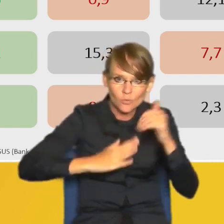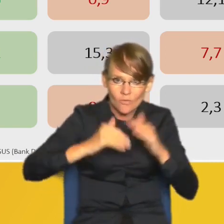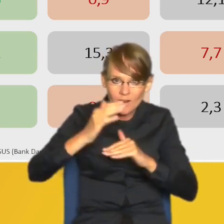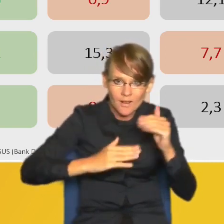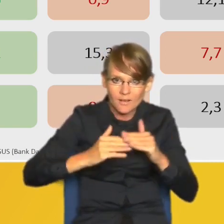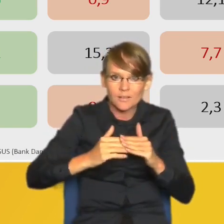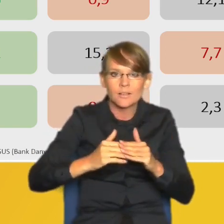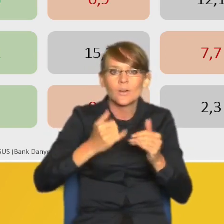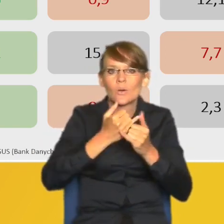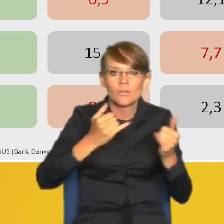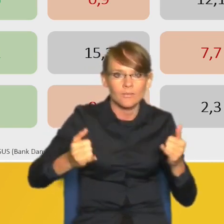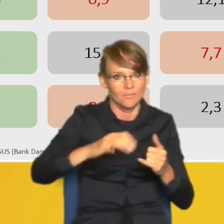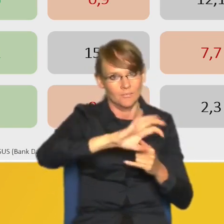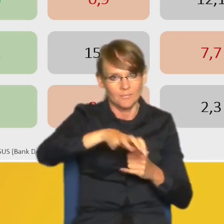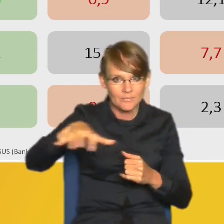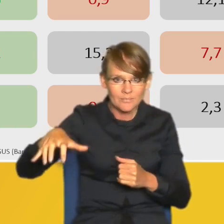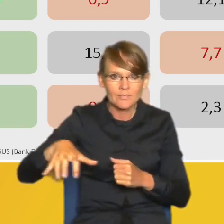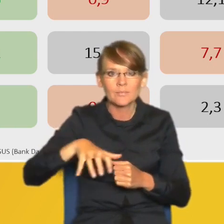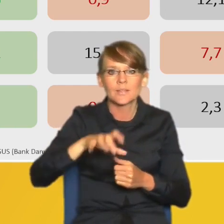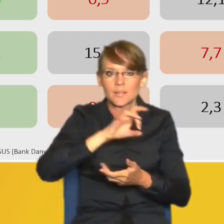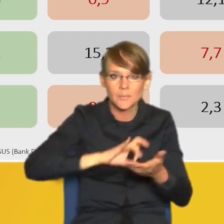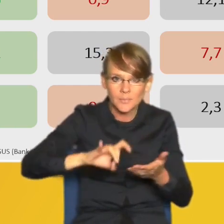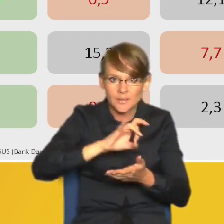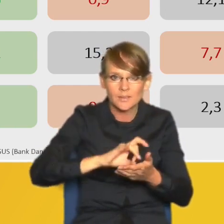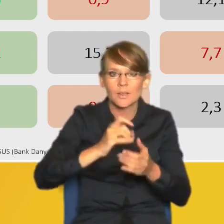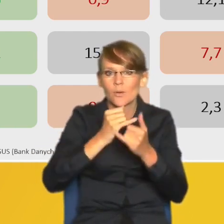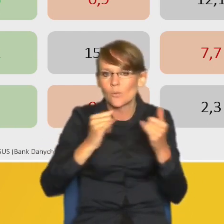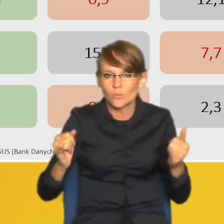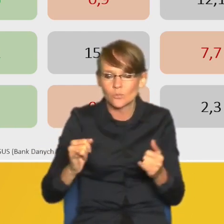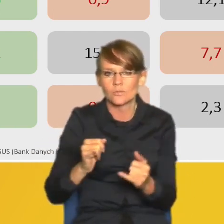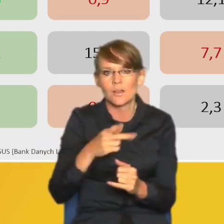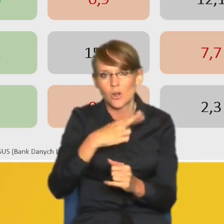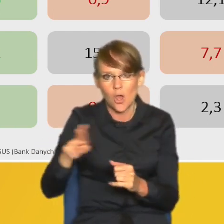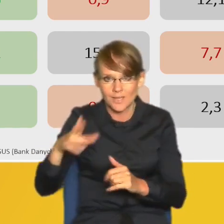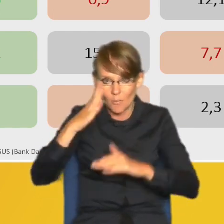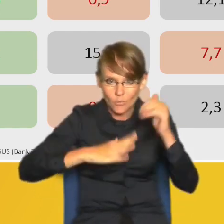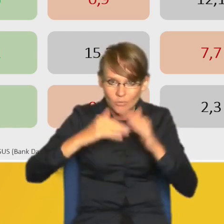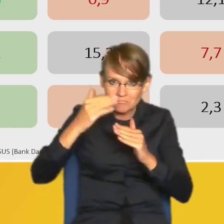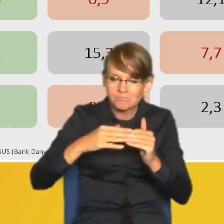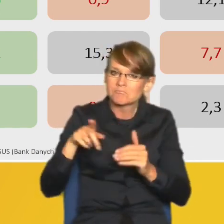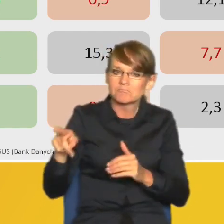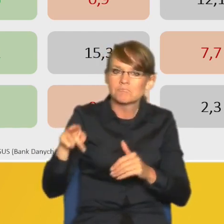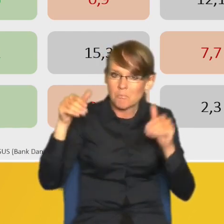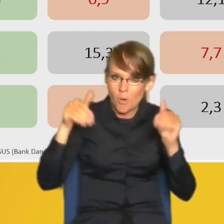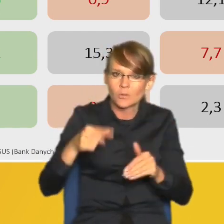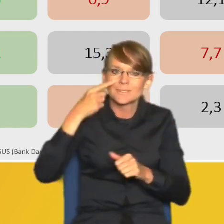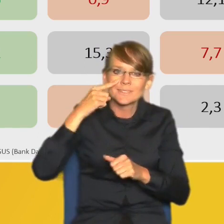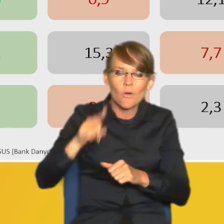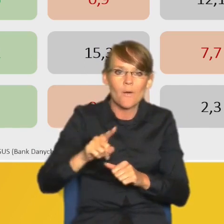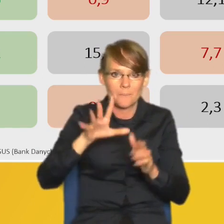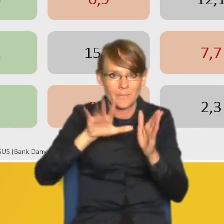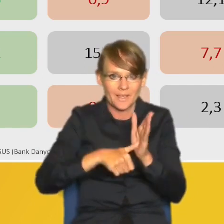poszczególnych typów gmin czy układów osadniczych i typów budownictwa, możemy zauważyć, że miejskie obszary